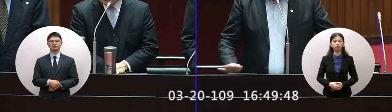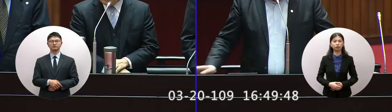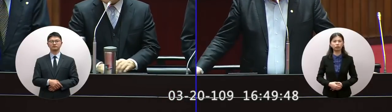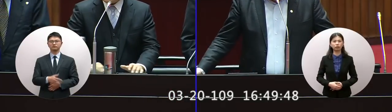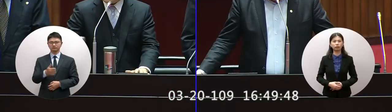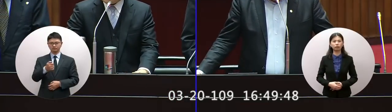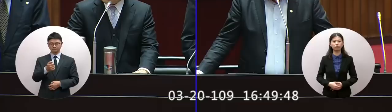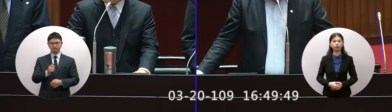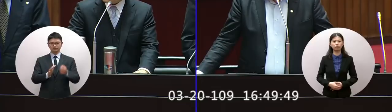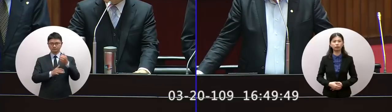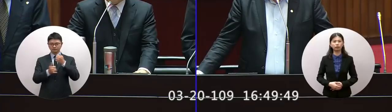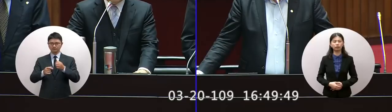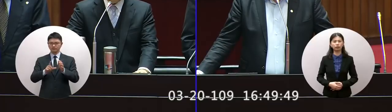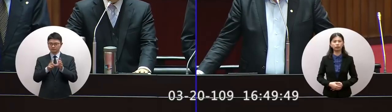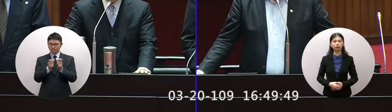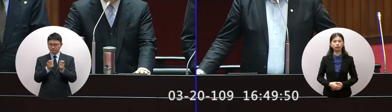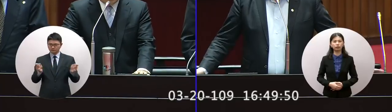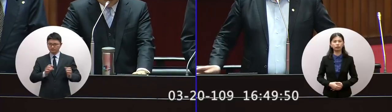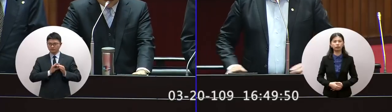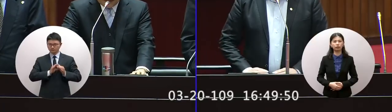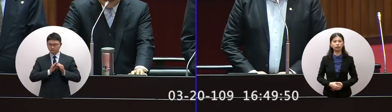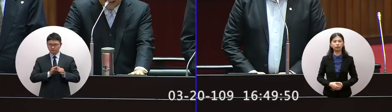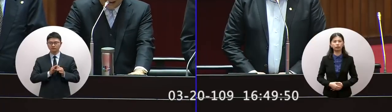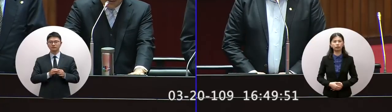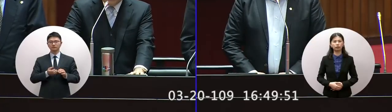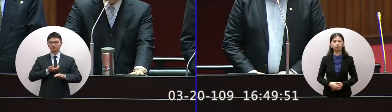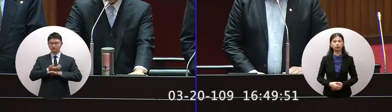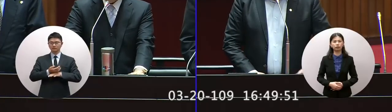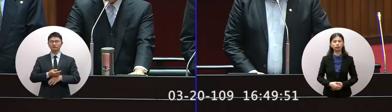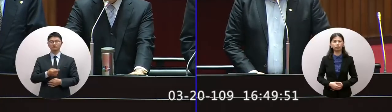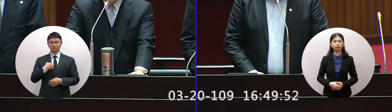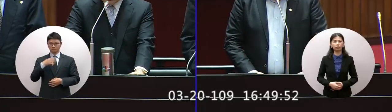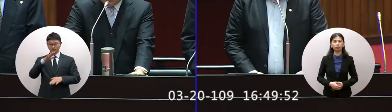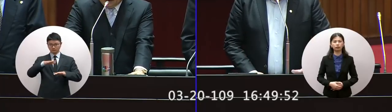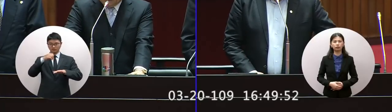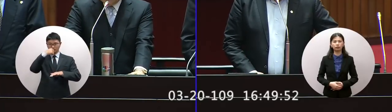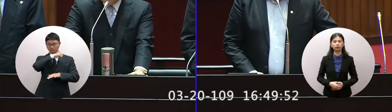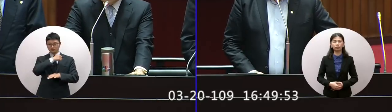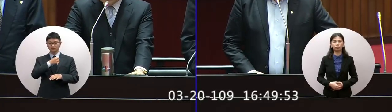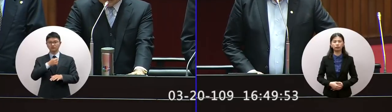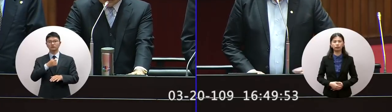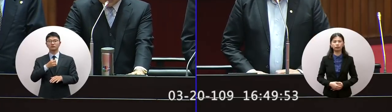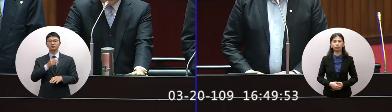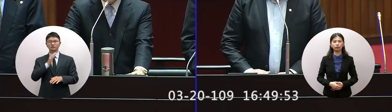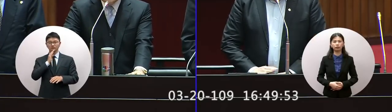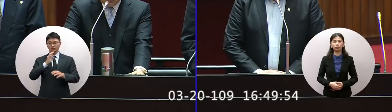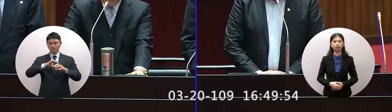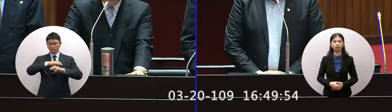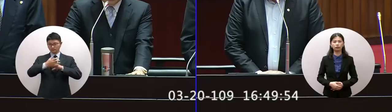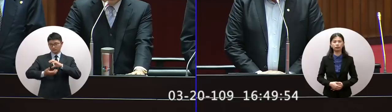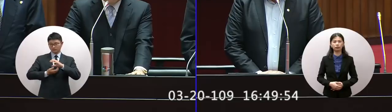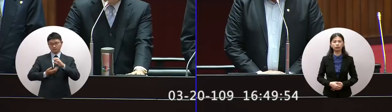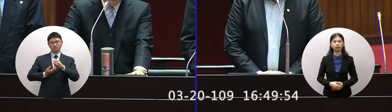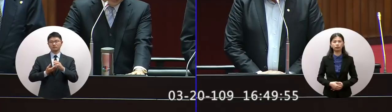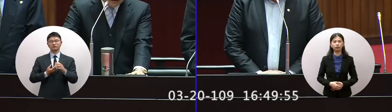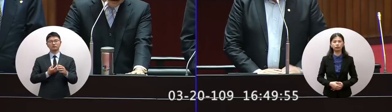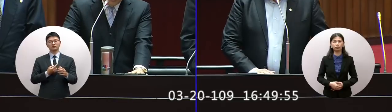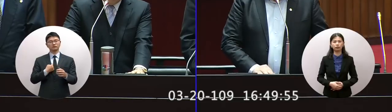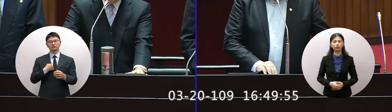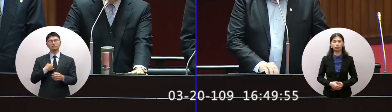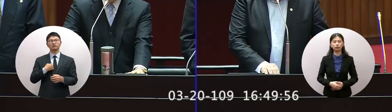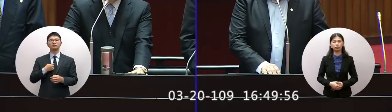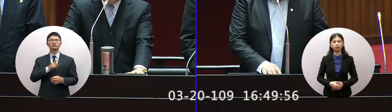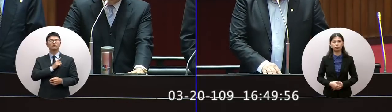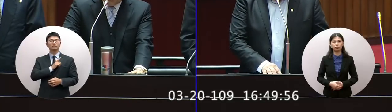感謝委員登記用心我們台灣作為世界的一員我們